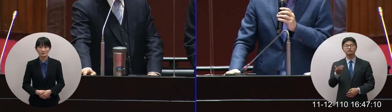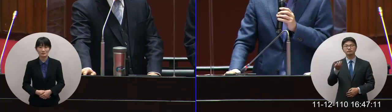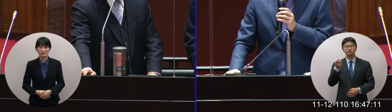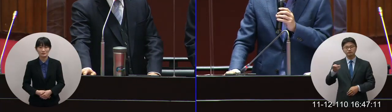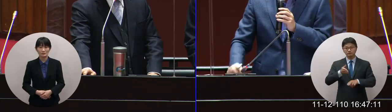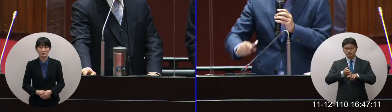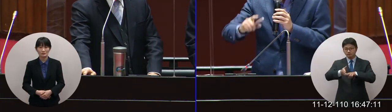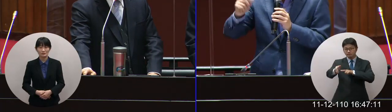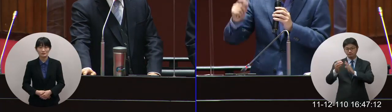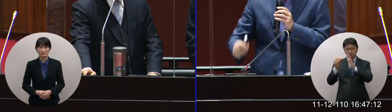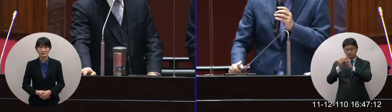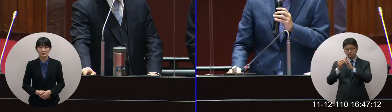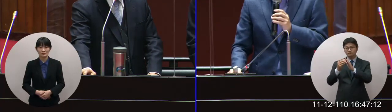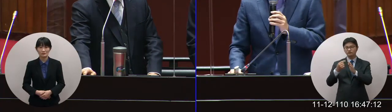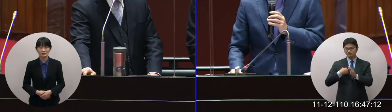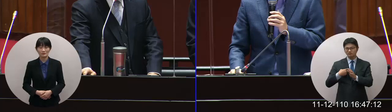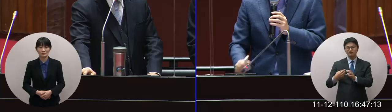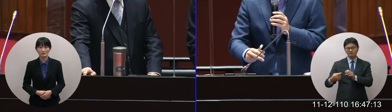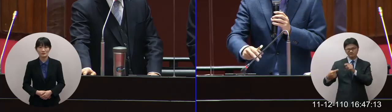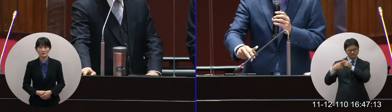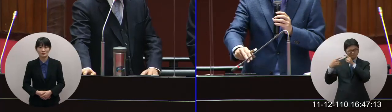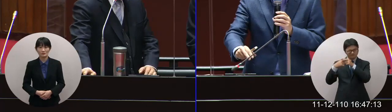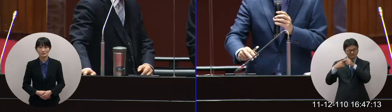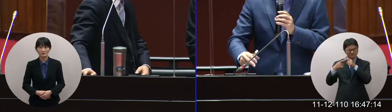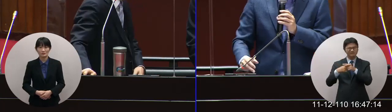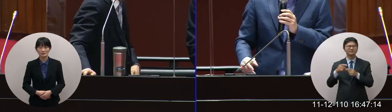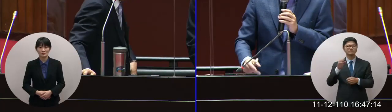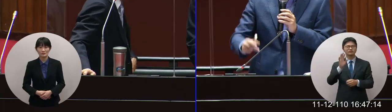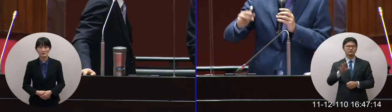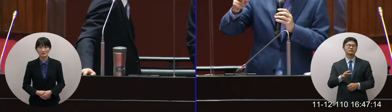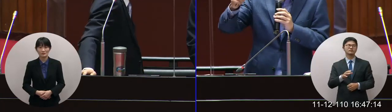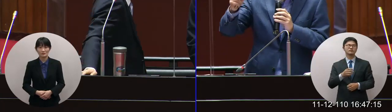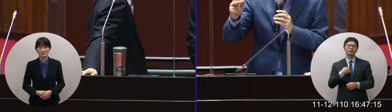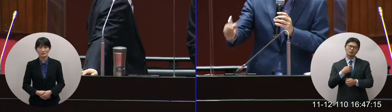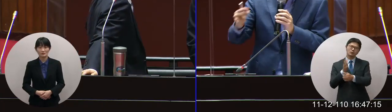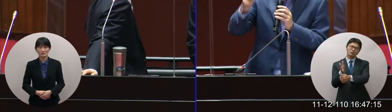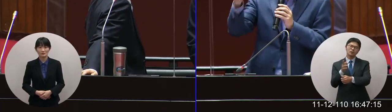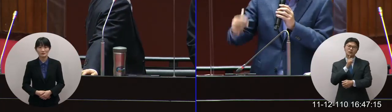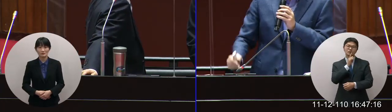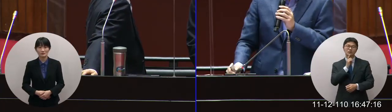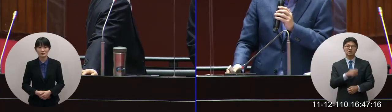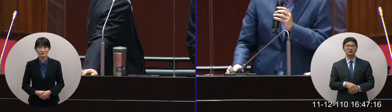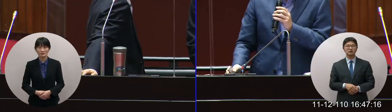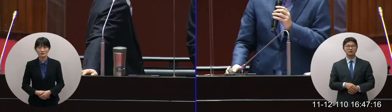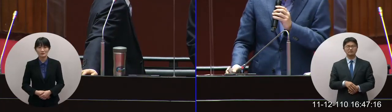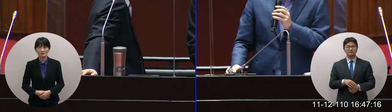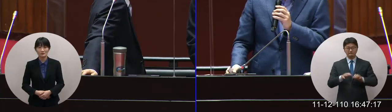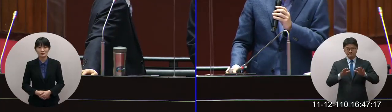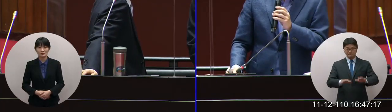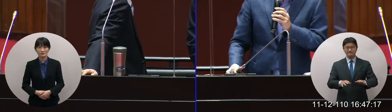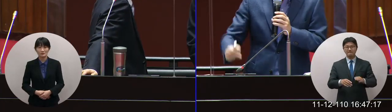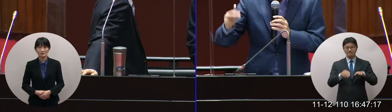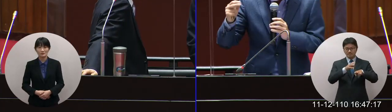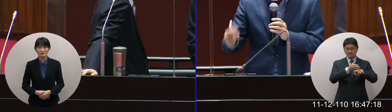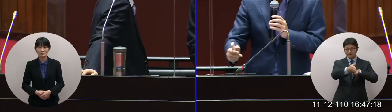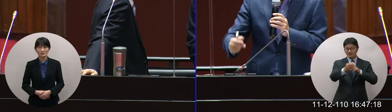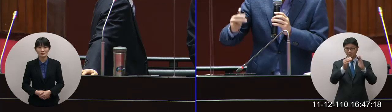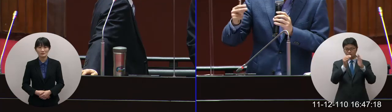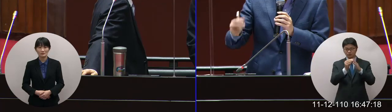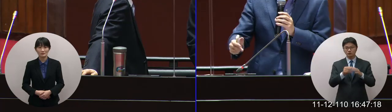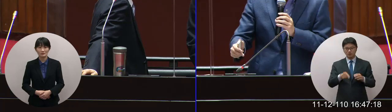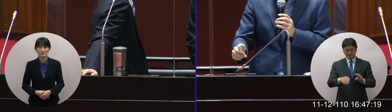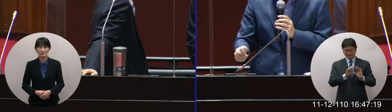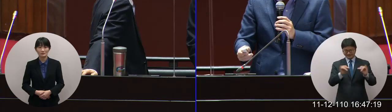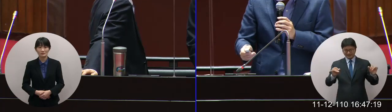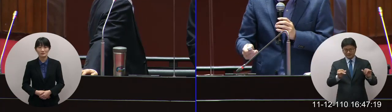鐵道局員已經先吵了一下也吵一下我說你們剛接到這麼多的土地你們如果不會